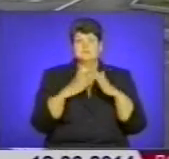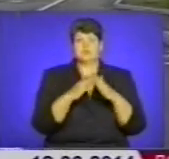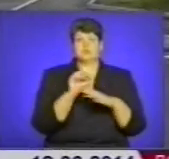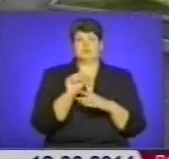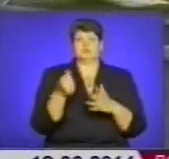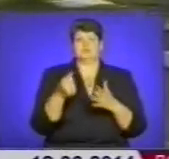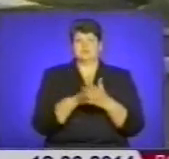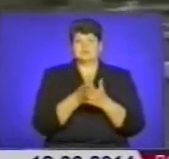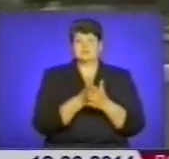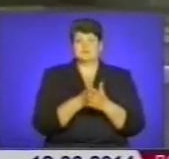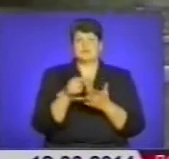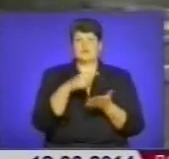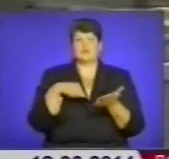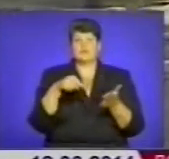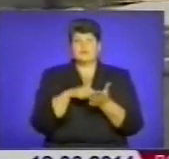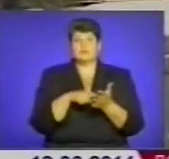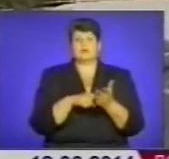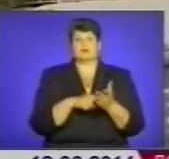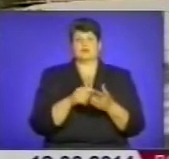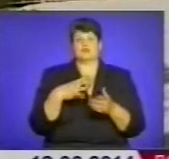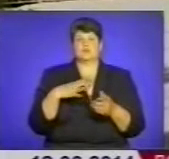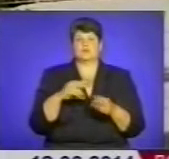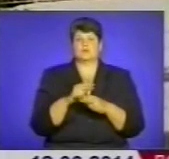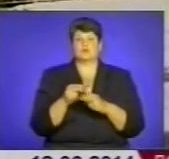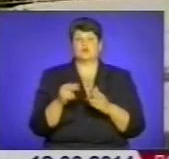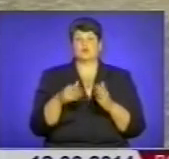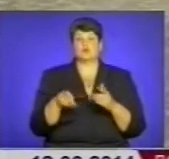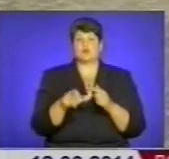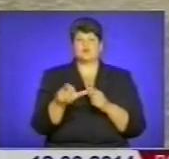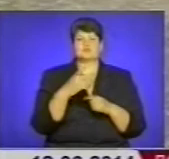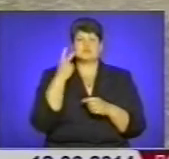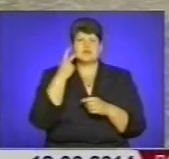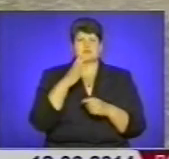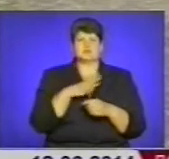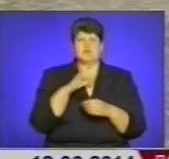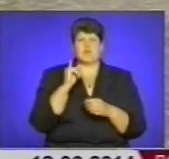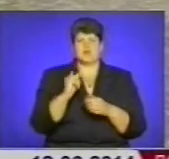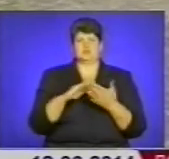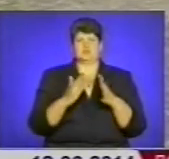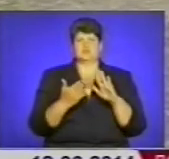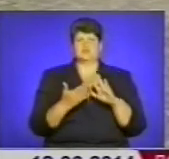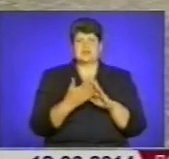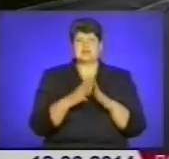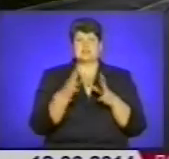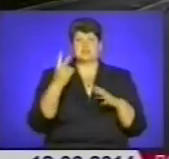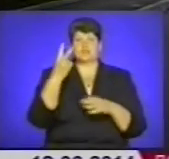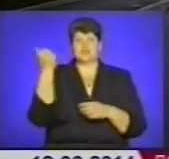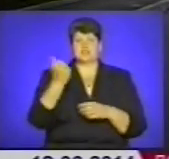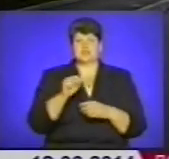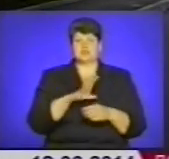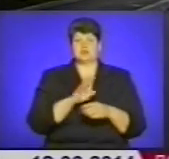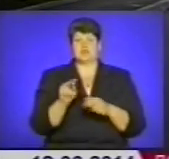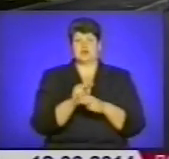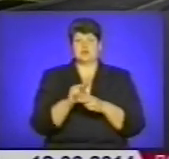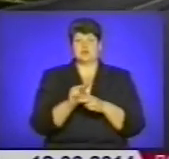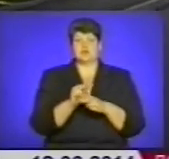достукалися до міської влади і дочекалися на ремонт дороги. Пригадують, дорога тут завжди була у поганому стані. Більше двох тижнів тривав ремонт, та